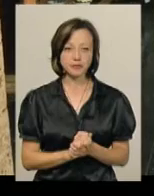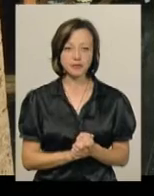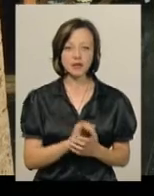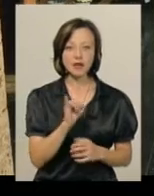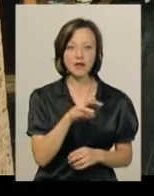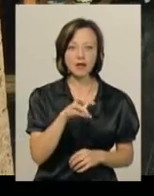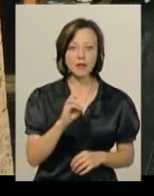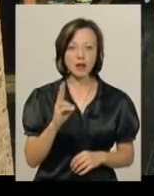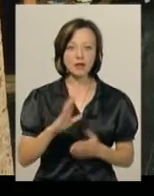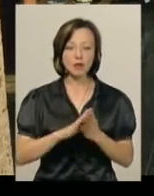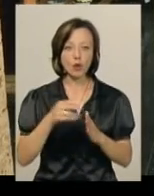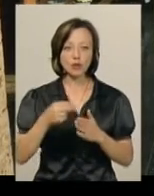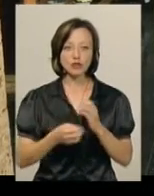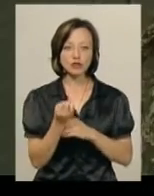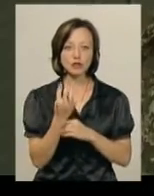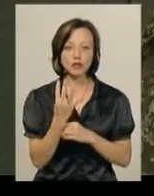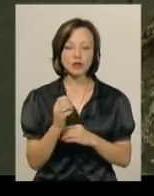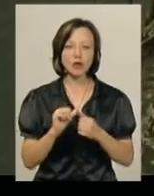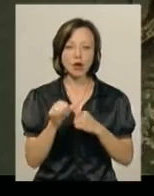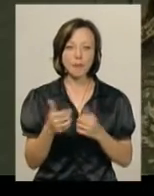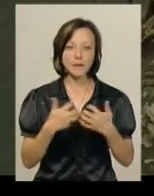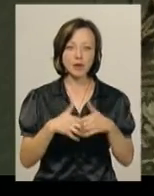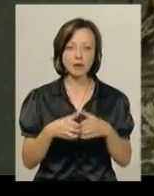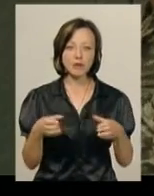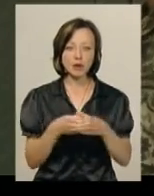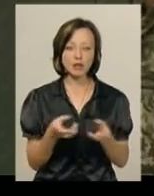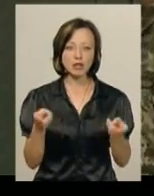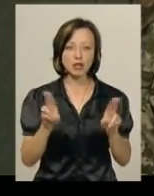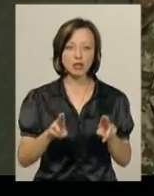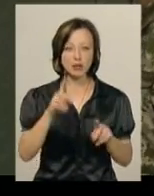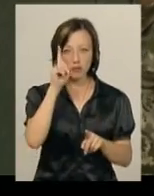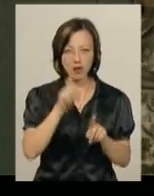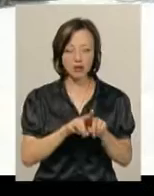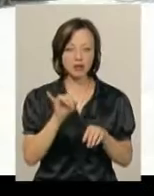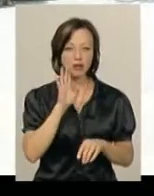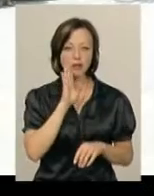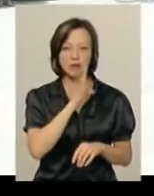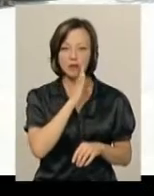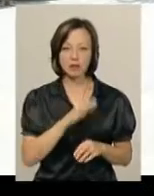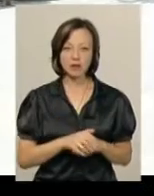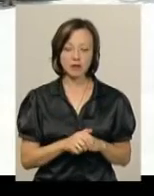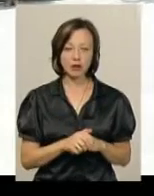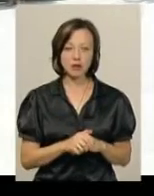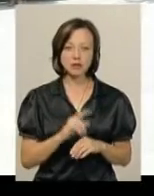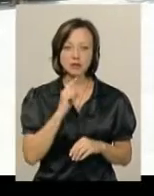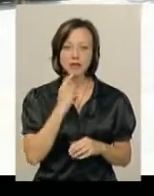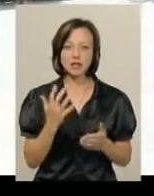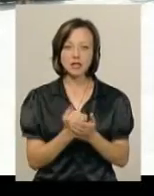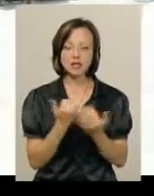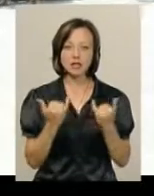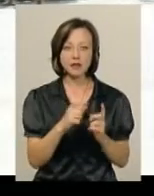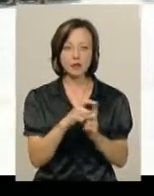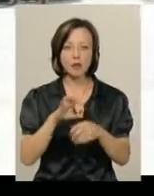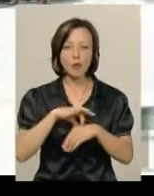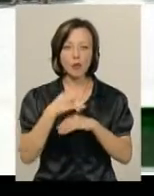служив за контрактом у 14-й окремій механізованій бригаді. У нього залишилися брат і мама. «Важко знайти зараз слова, бо